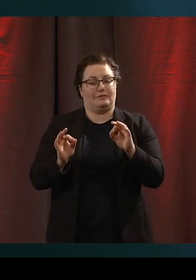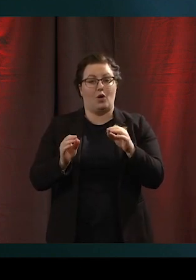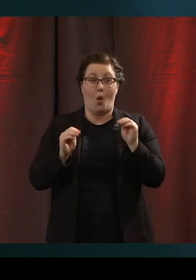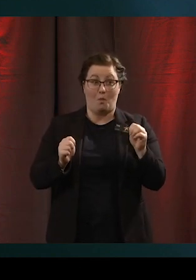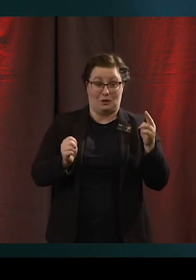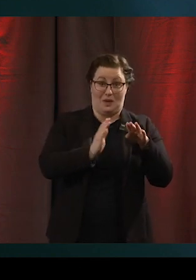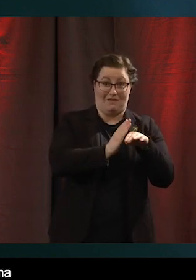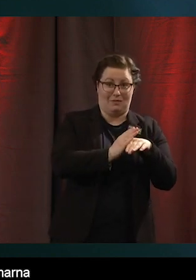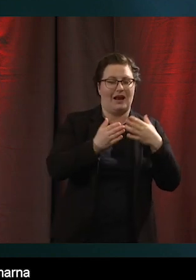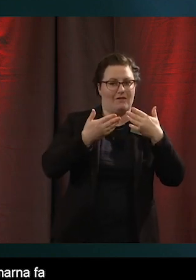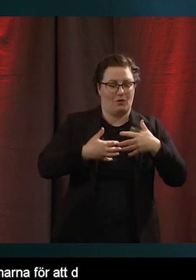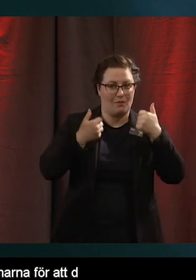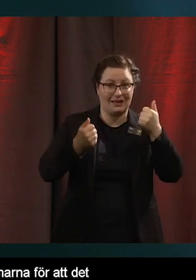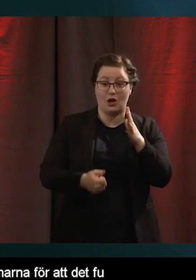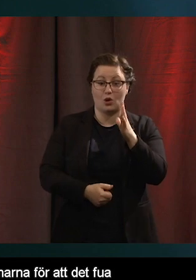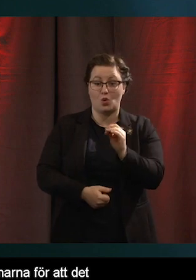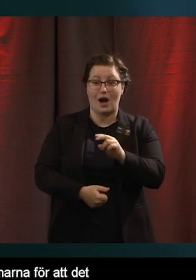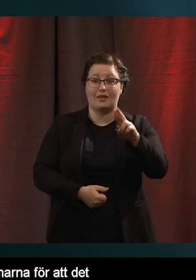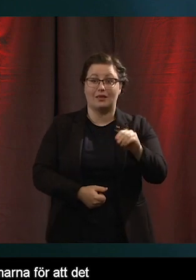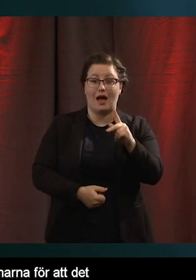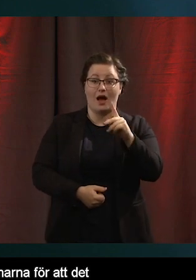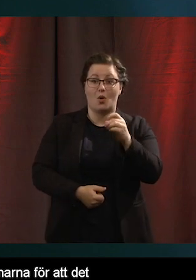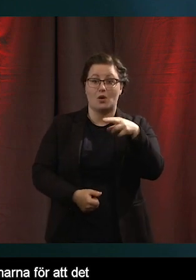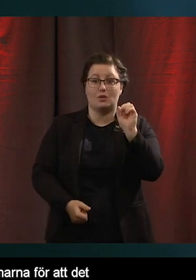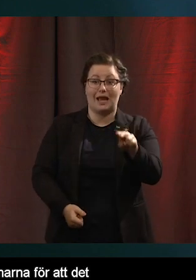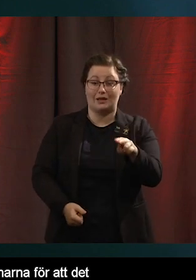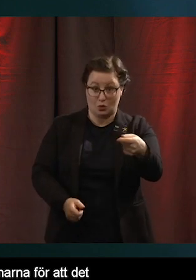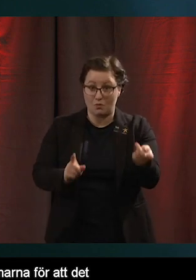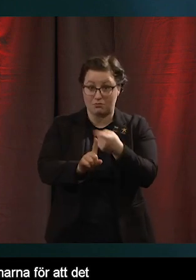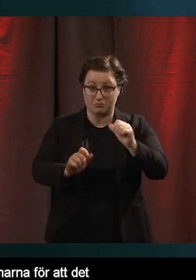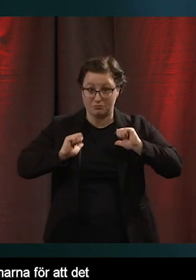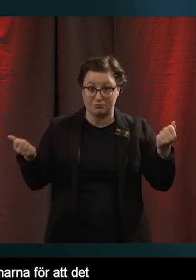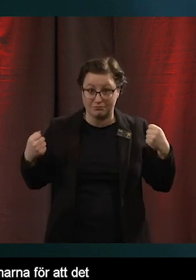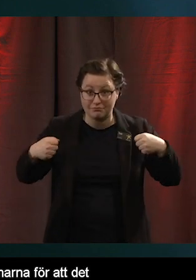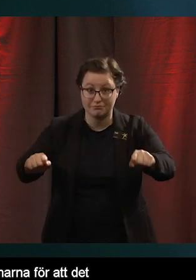eftermiddagen. Så Johanna Koljonen, är du redo att sätta igång eftermiddagen?